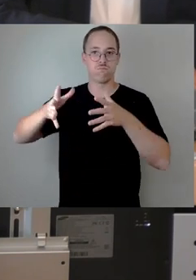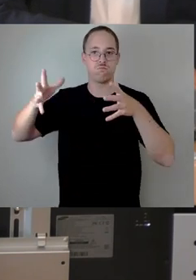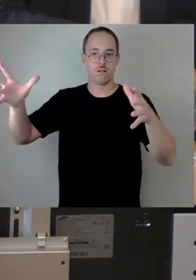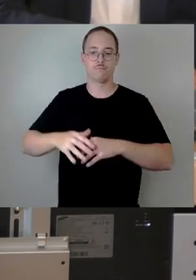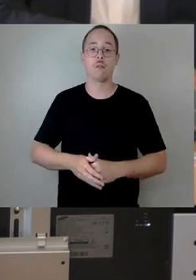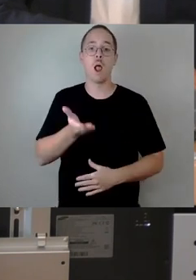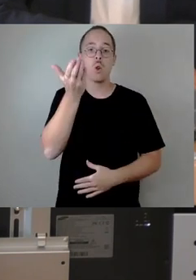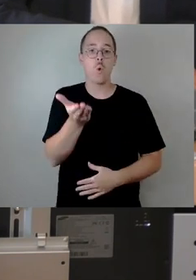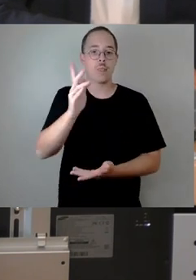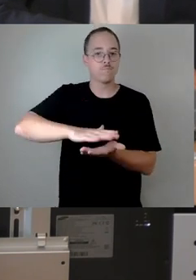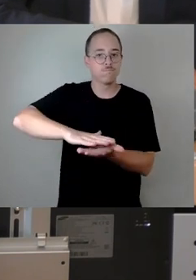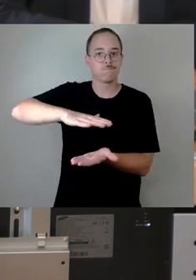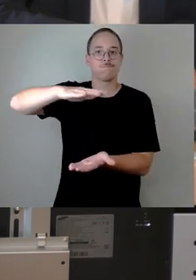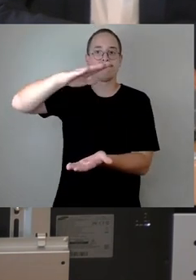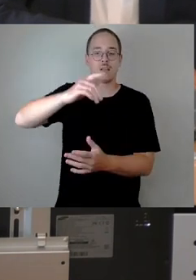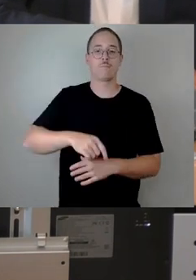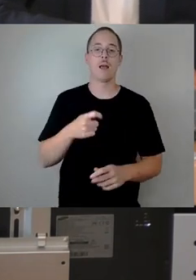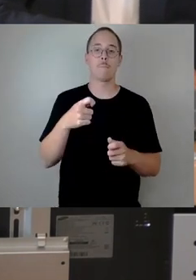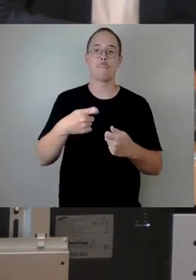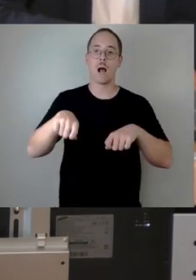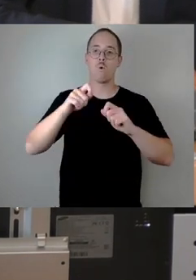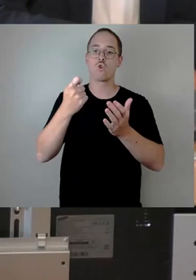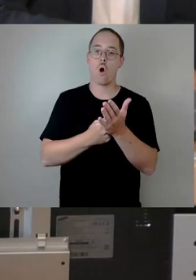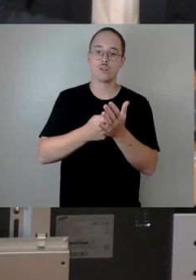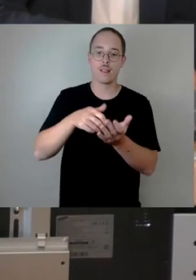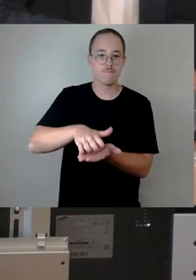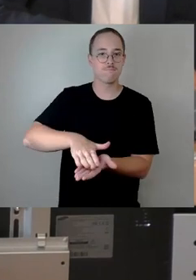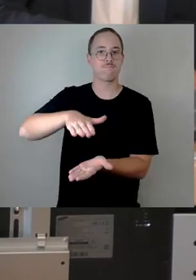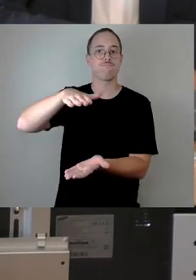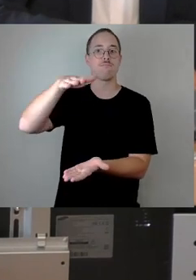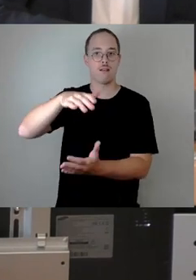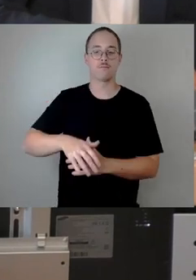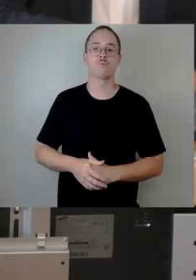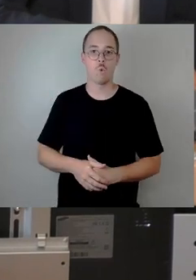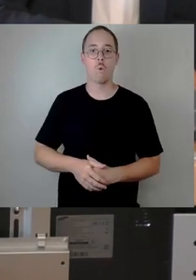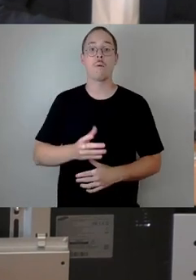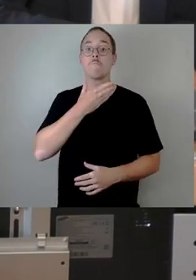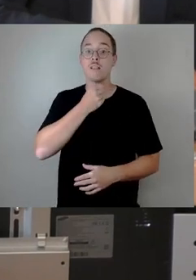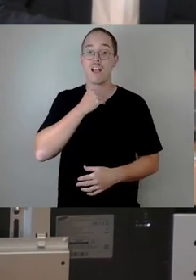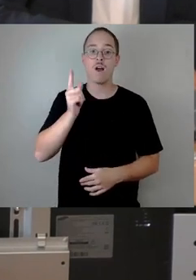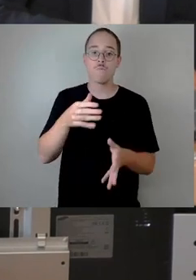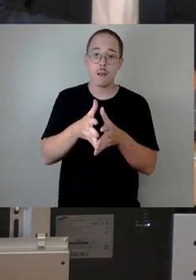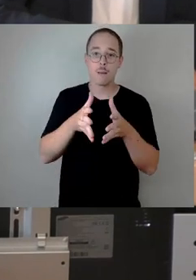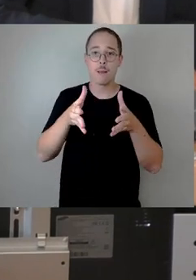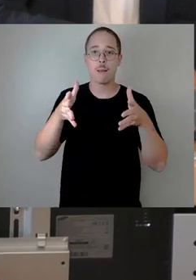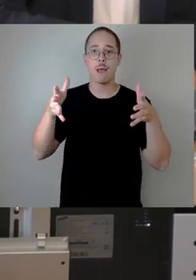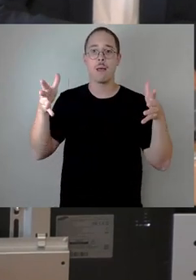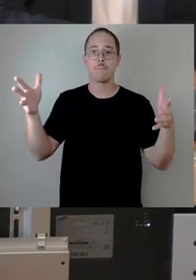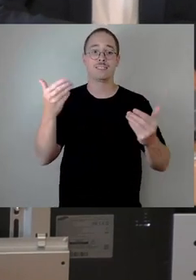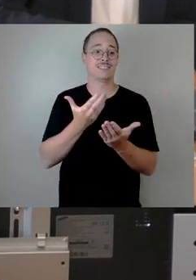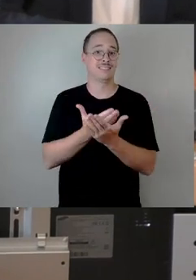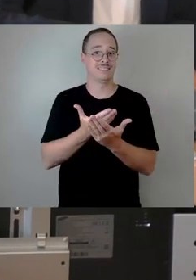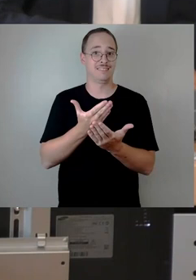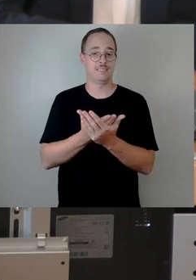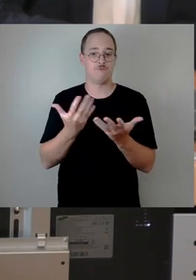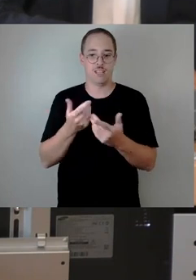steigende Bedarfe tragen ihren Teil dazu bei, dass nur eine Fortschreibung des Status Quo nicht